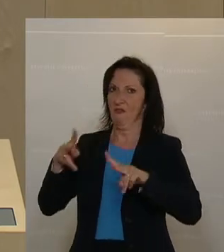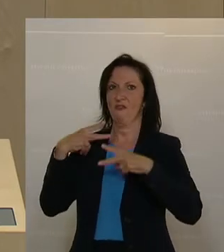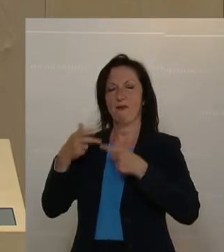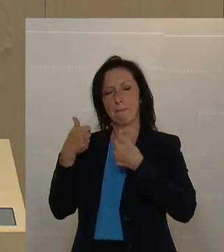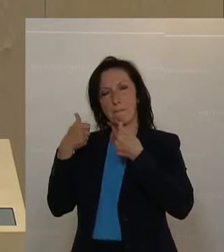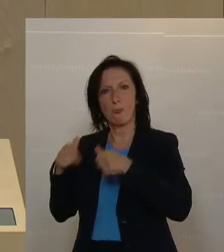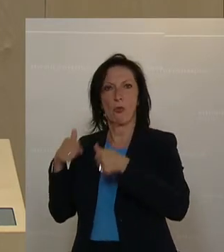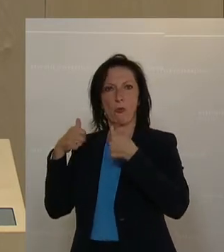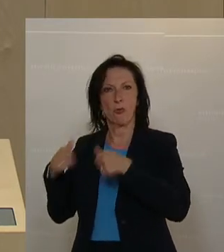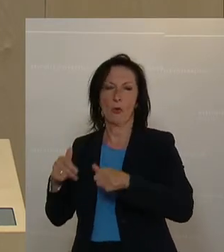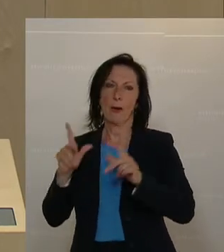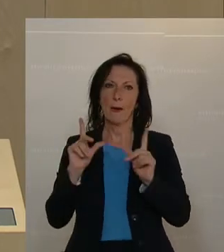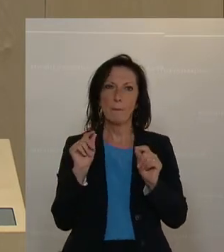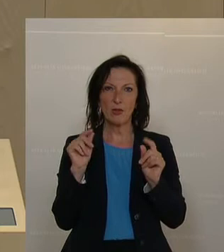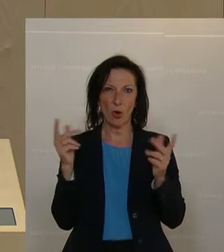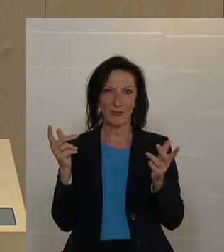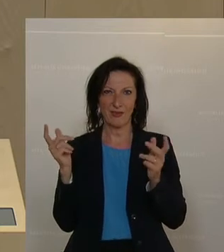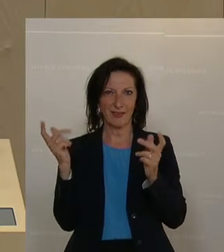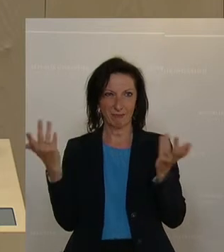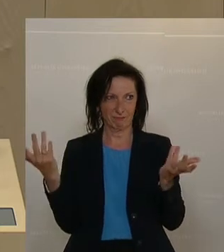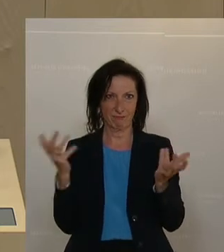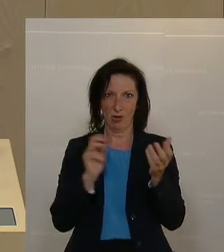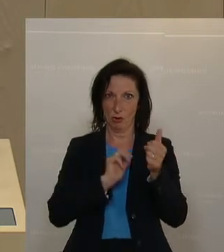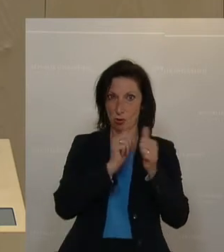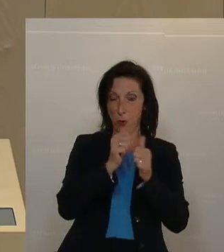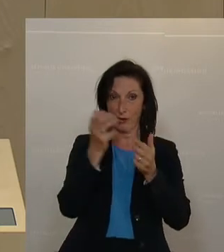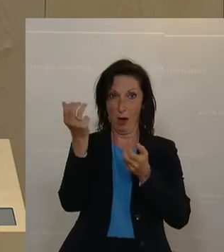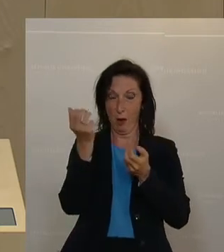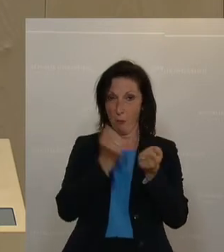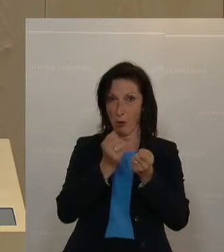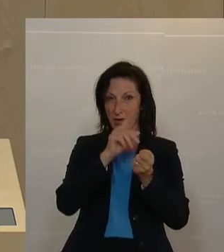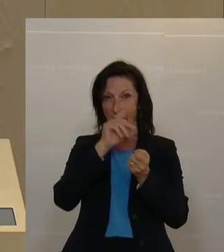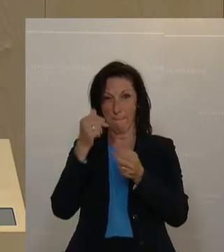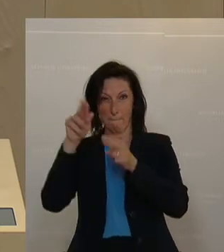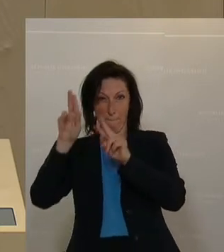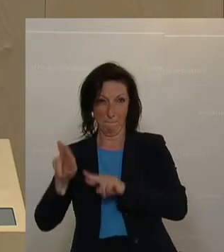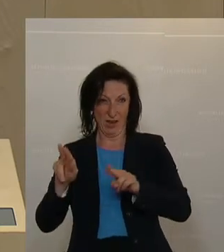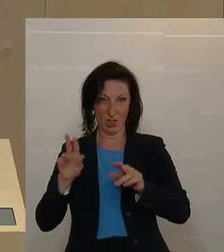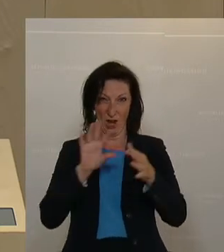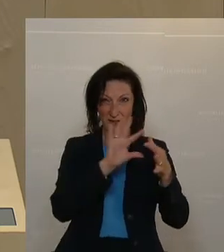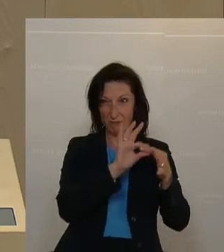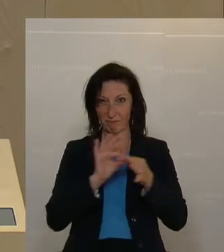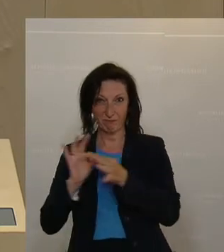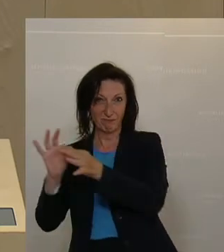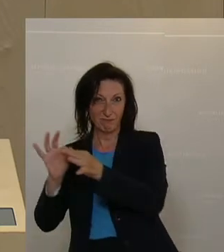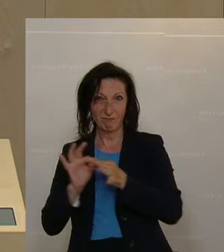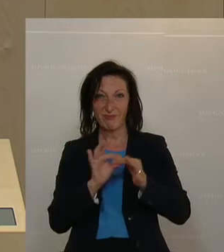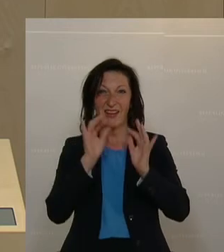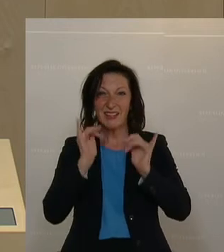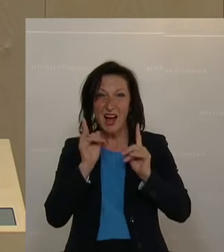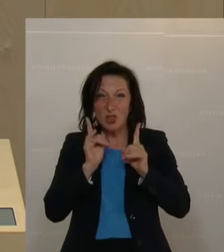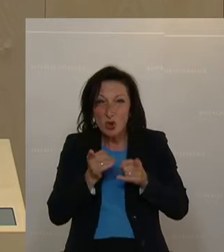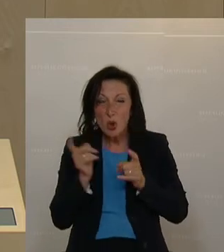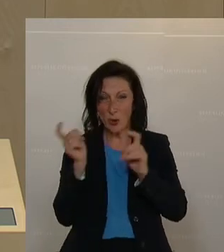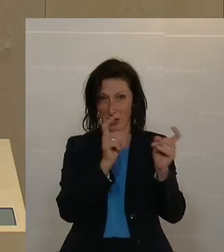Das heißt, die Diskussion um das Spannungsfeld zwischen Sportpolitik und Menschenrechte hat einen Wert, hat einen